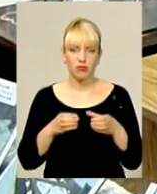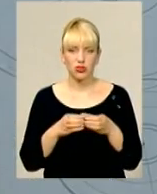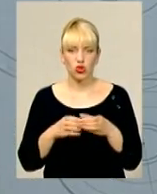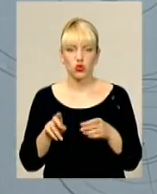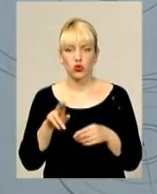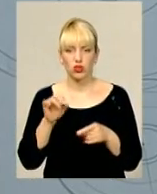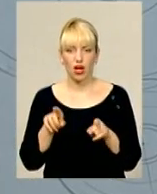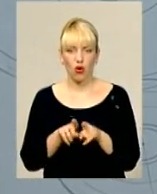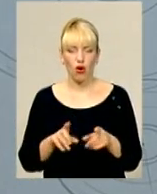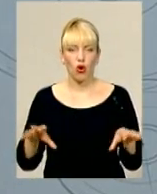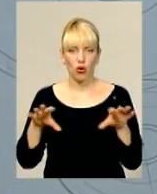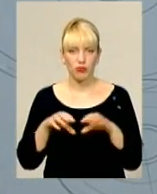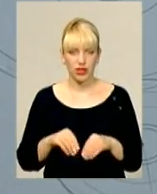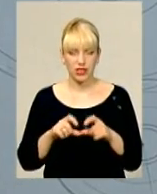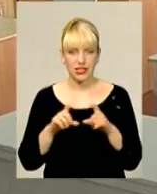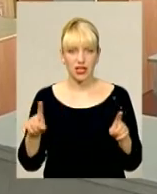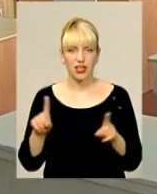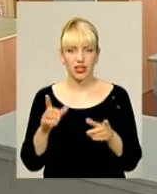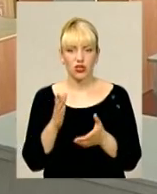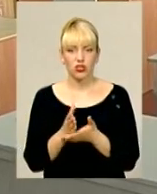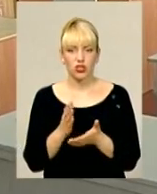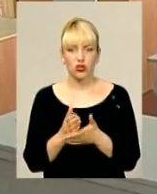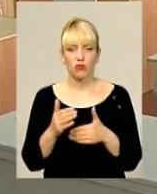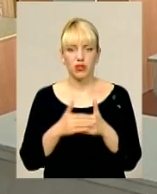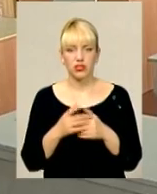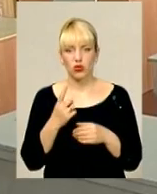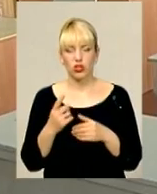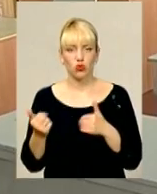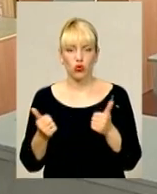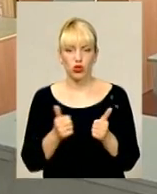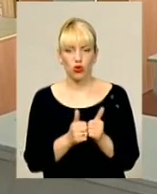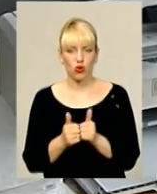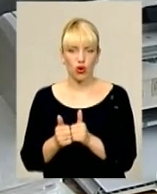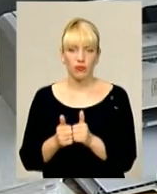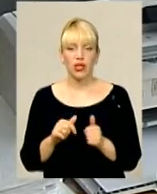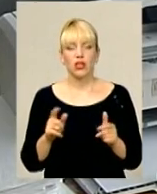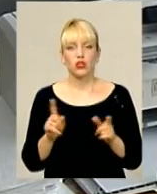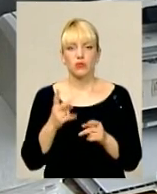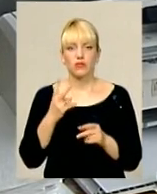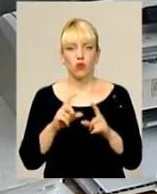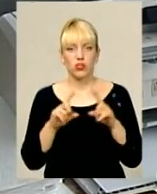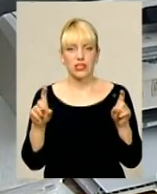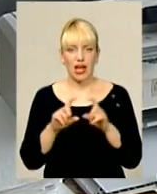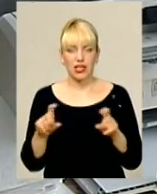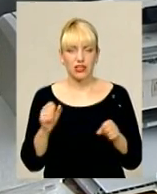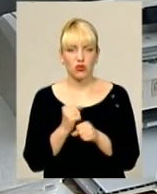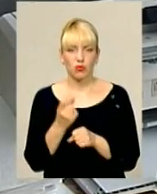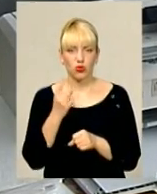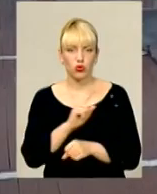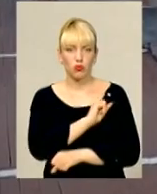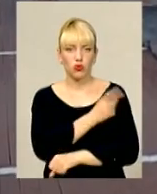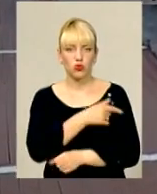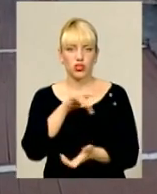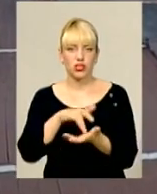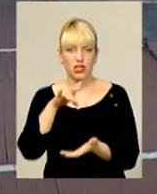щодо такого об'єднання закладів, котрі розташовані близько один до одного. Аби із, скажімо, двох закладів зробити один потужний центр